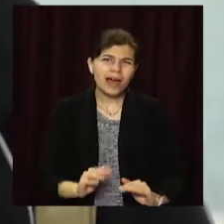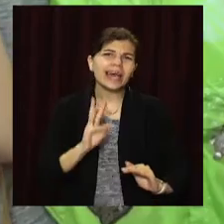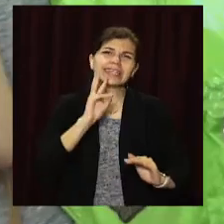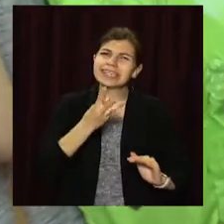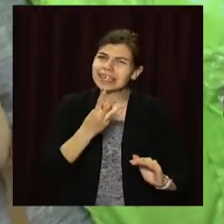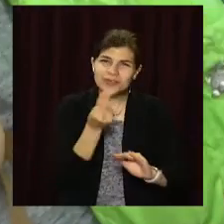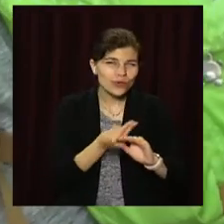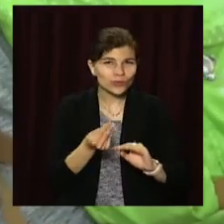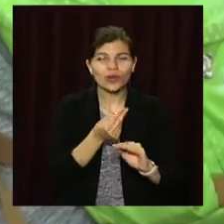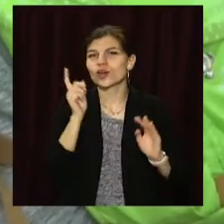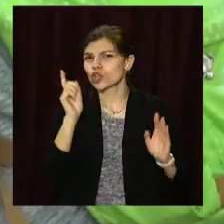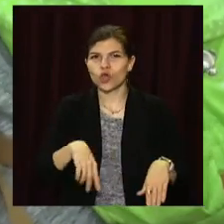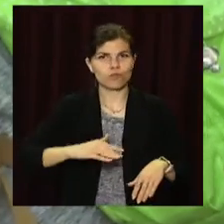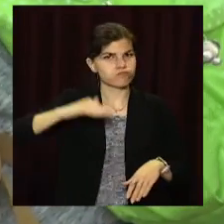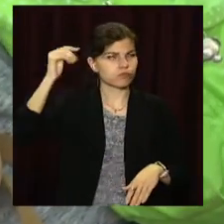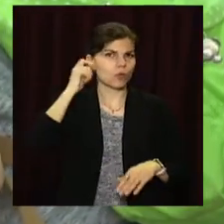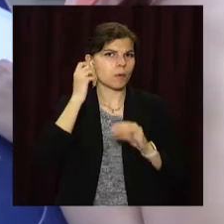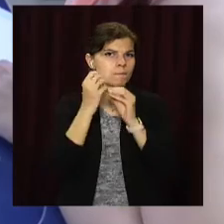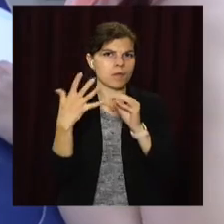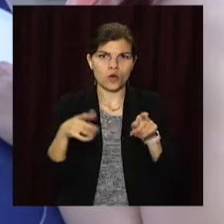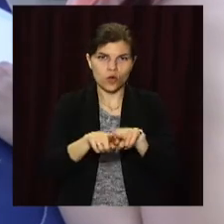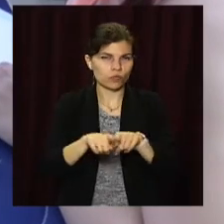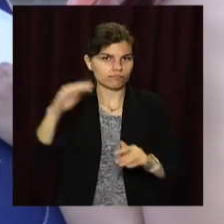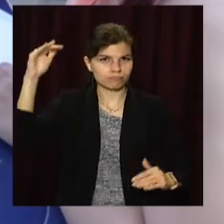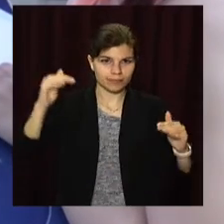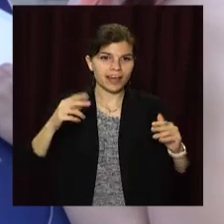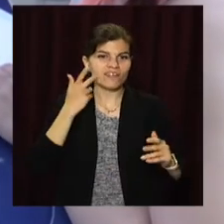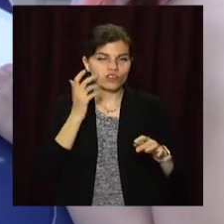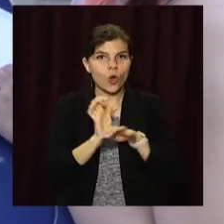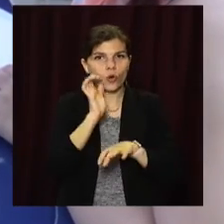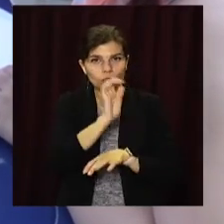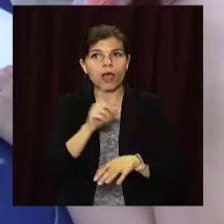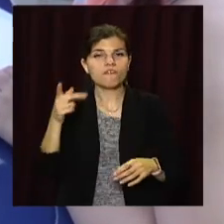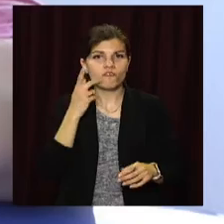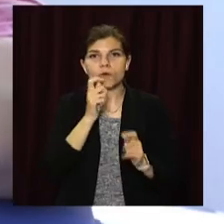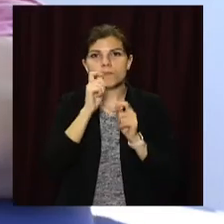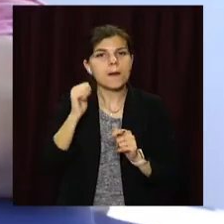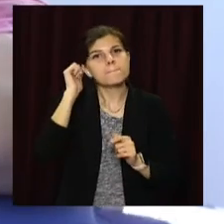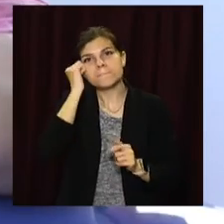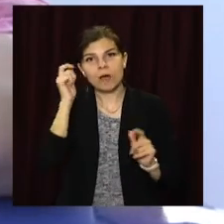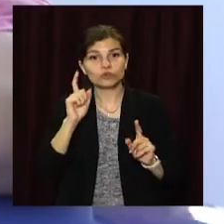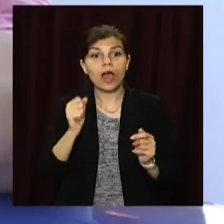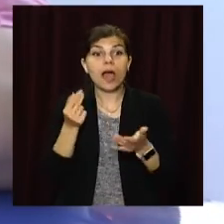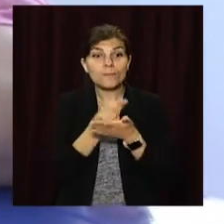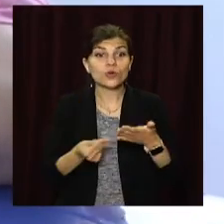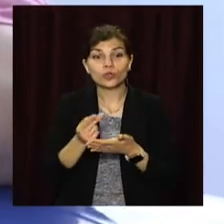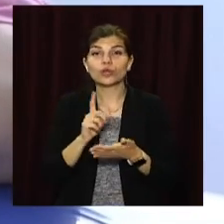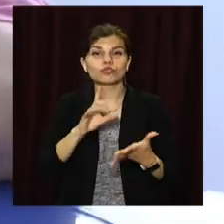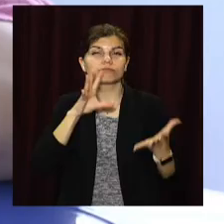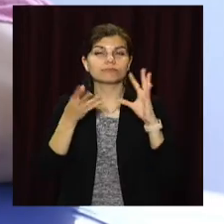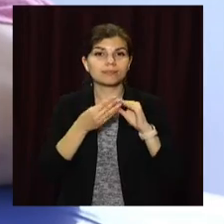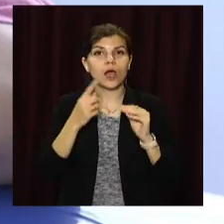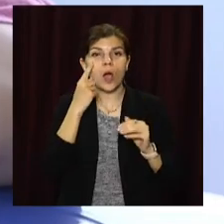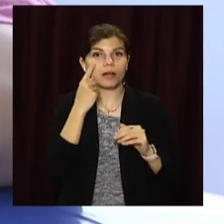трирічні художники і більш дорослі – 15-річні. Усі учасники завжди отримували пам'ятні подарунки. А от малюнки, що за підсумками